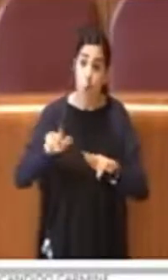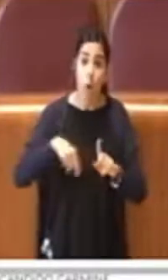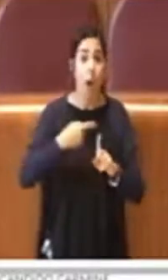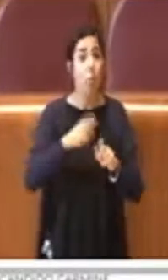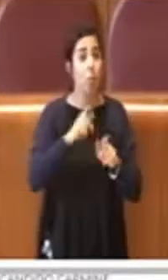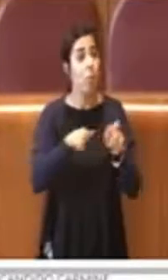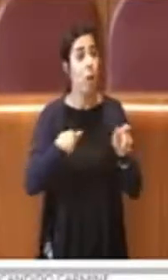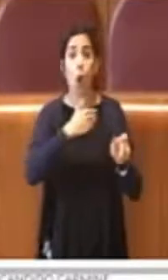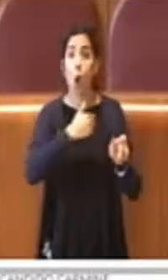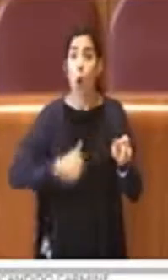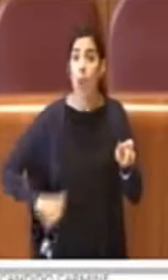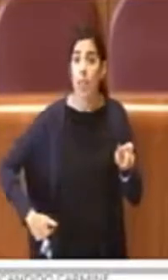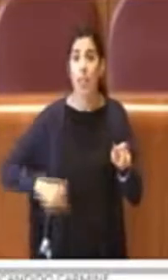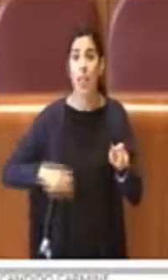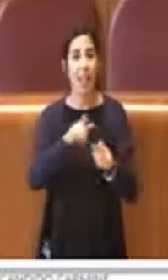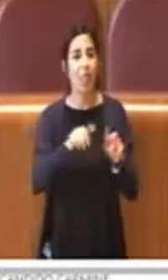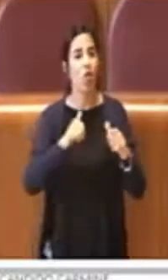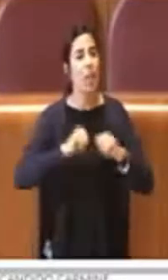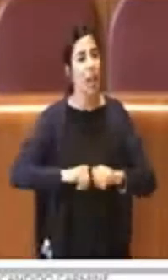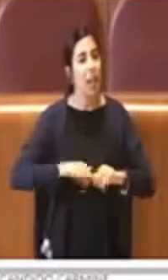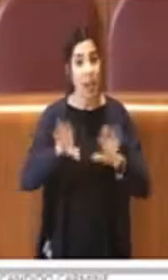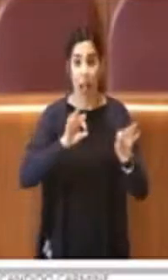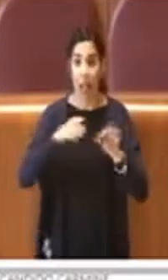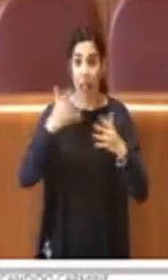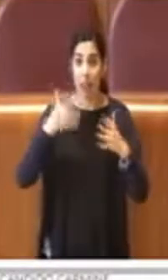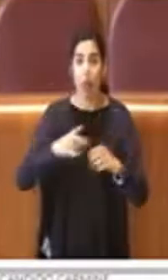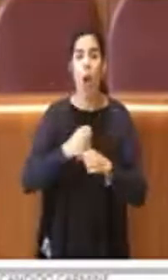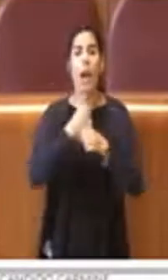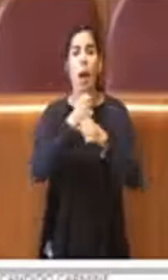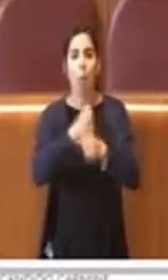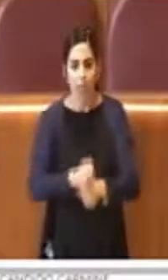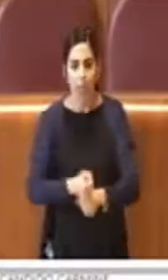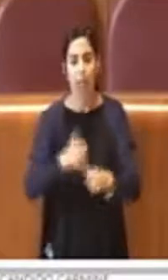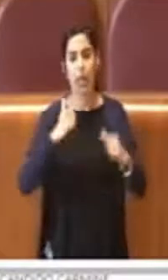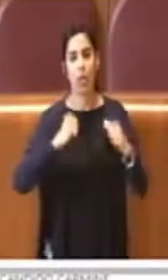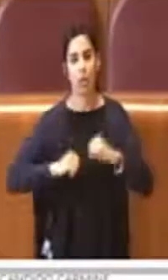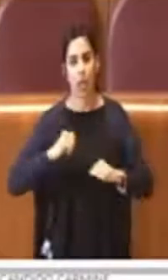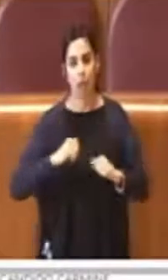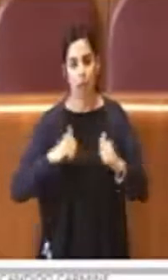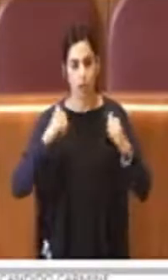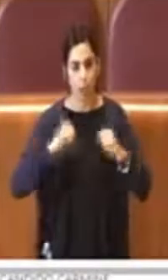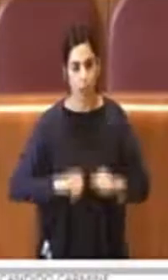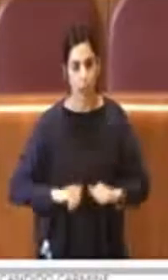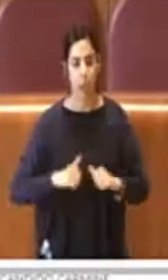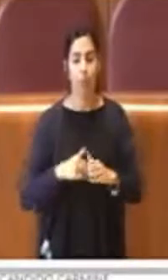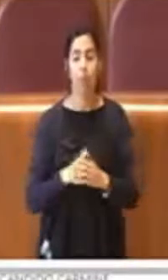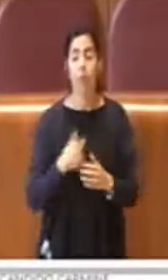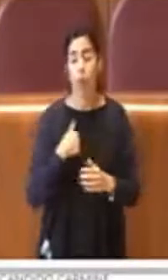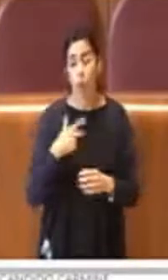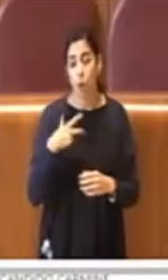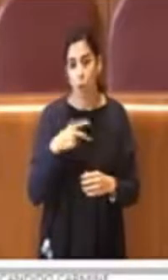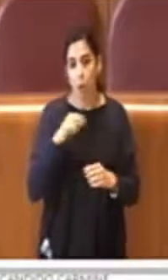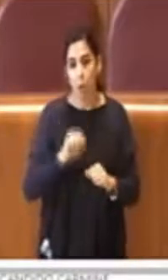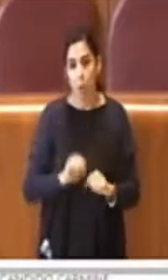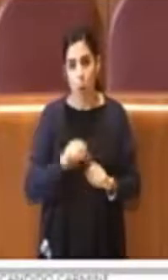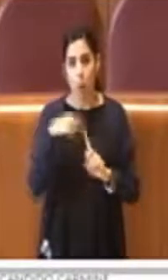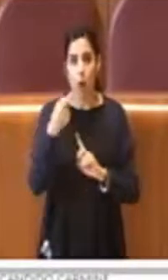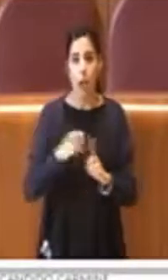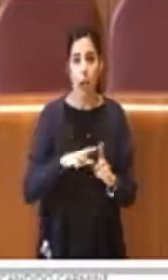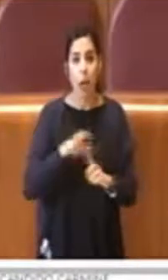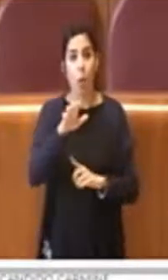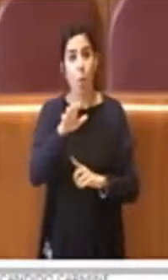rappresentano la comunità cittadina. Io mi auguro che ci sia modo comunque di recuperare, se non con questa, anche con altre